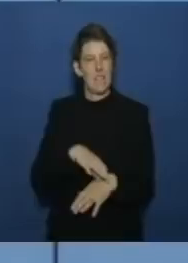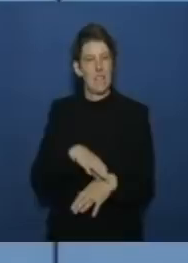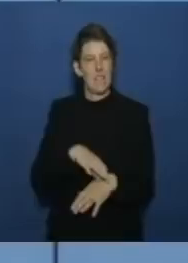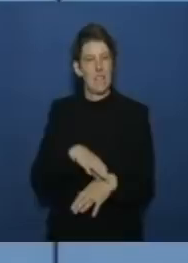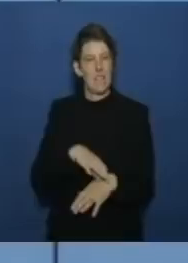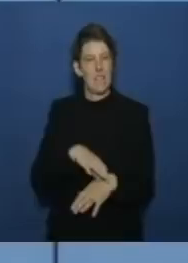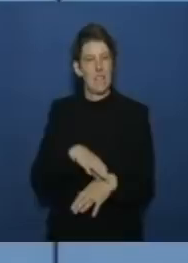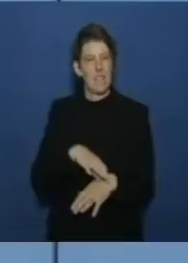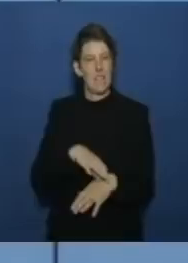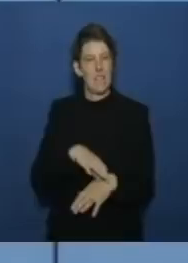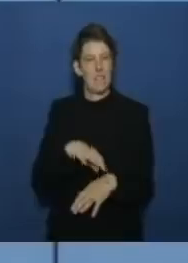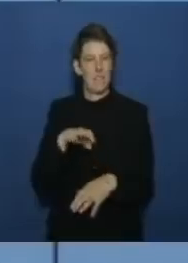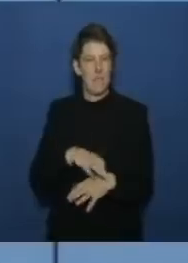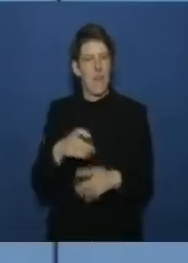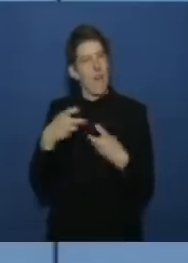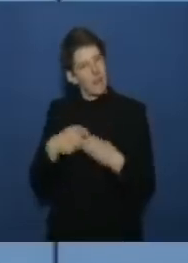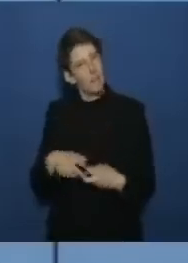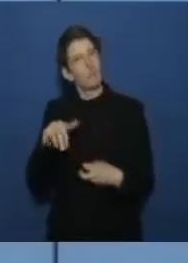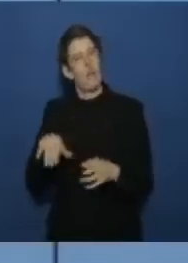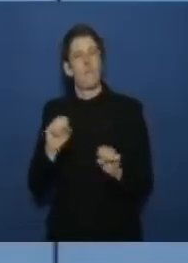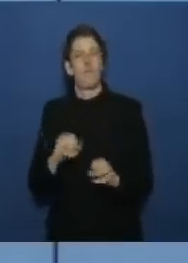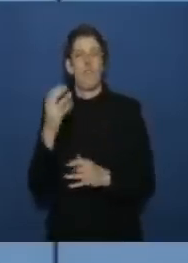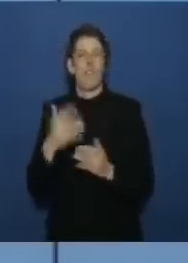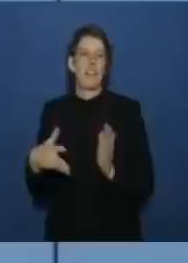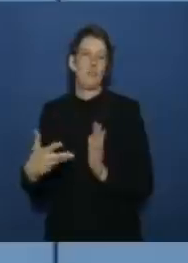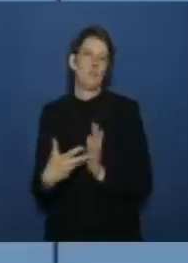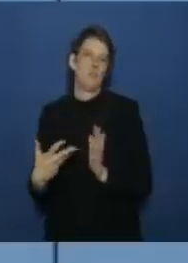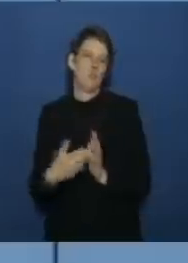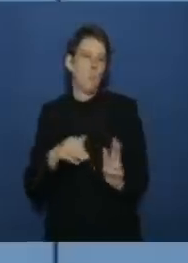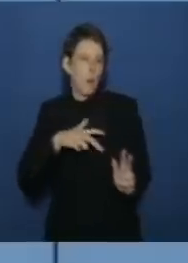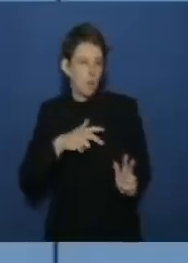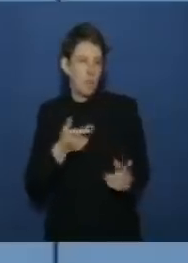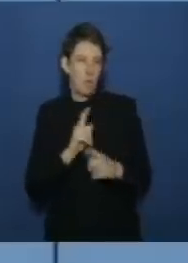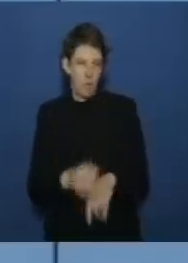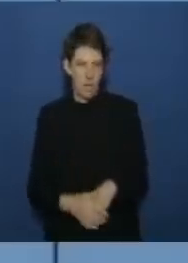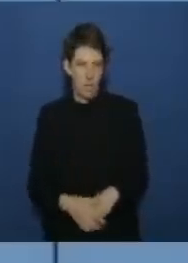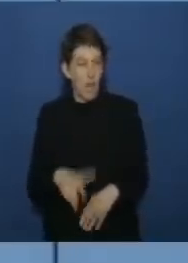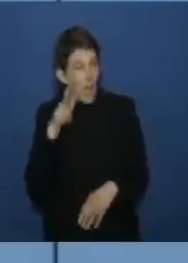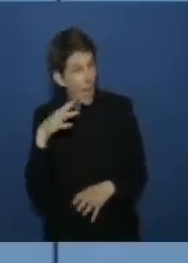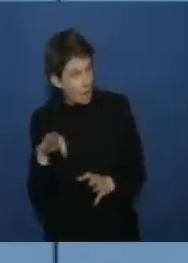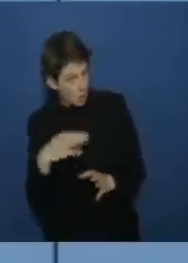betrugslevel aufrecht zu erhalten herr staider auch zum thema corona